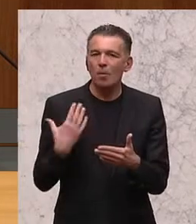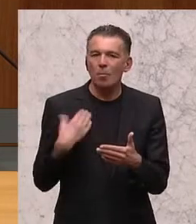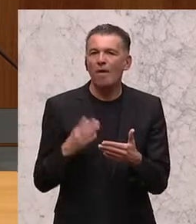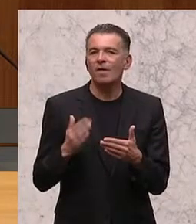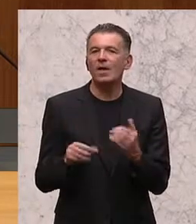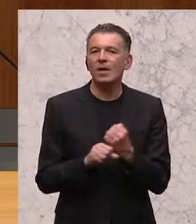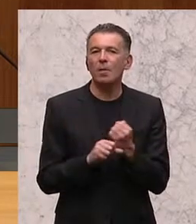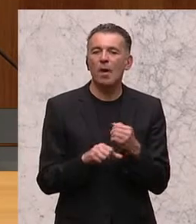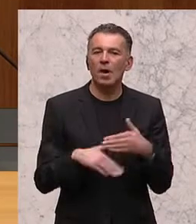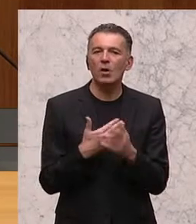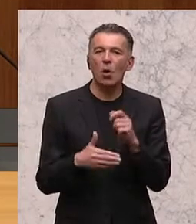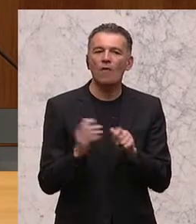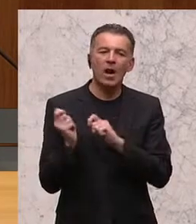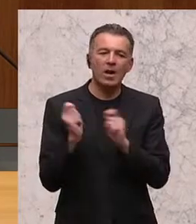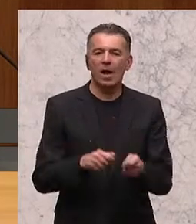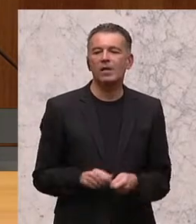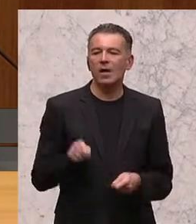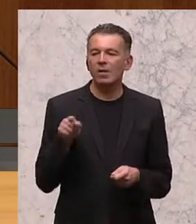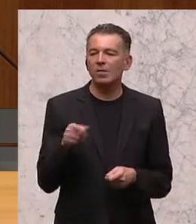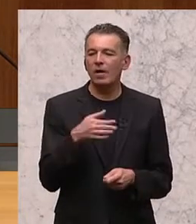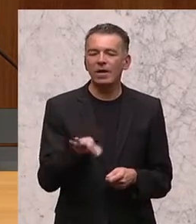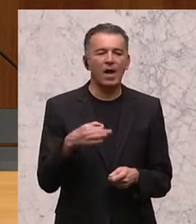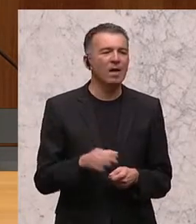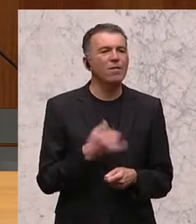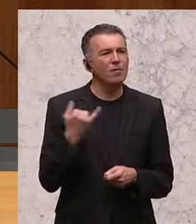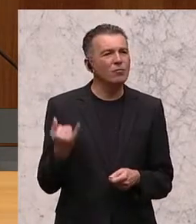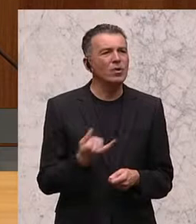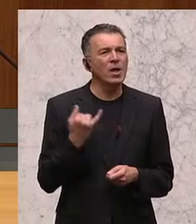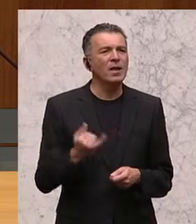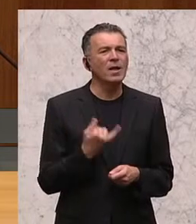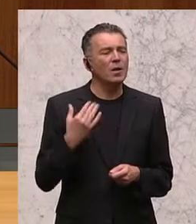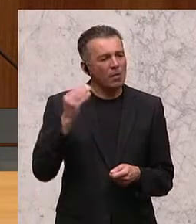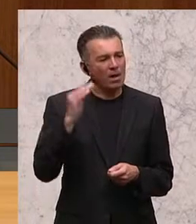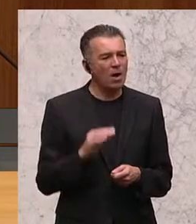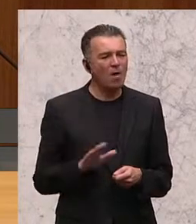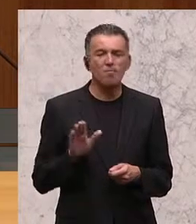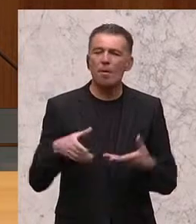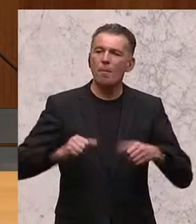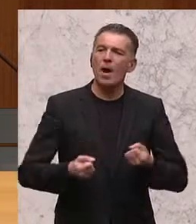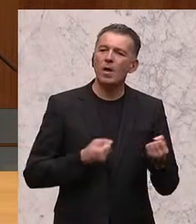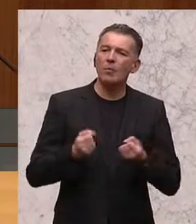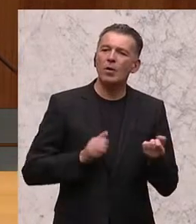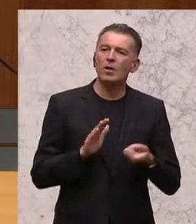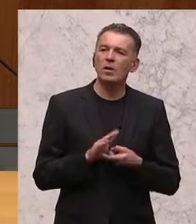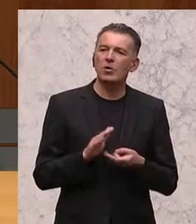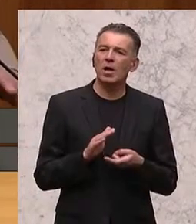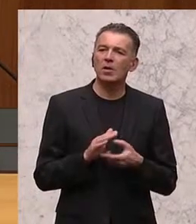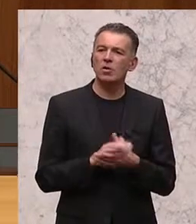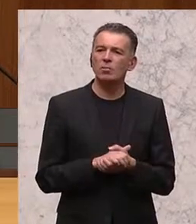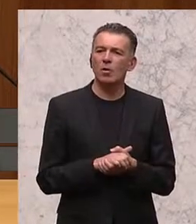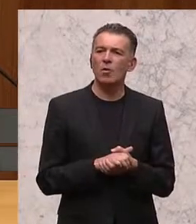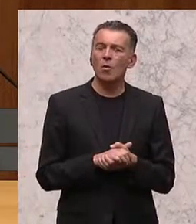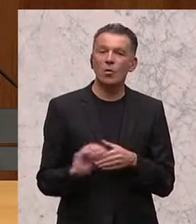Neuwahlanträge zu stellen. Sie sind die einzigen, die permanent irgendwie glauben, ihren machtpolitischen Anspruch vor den